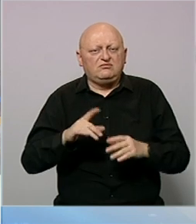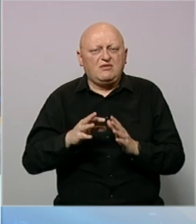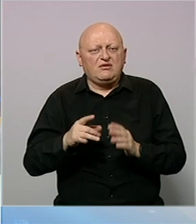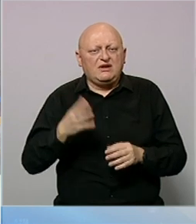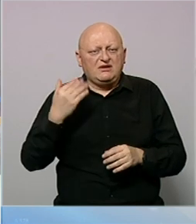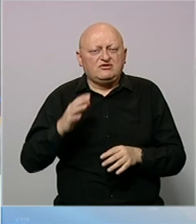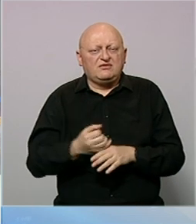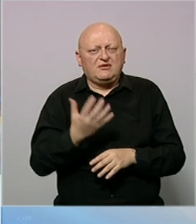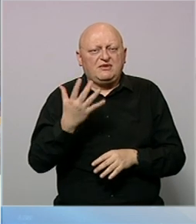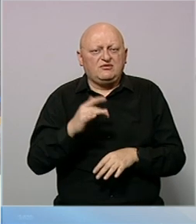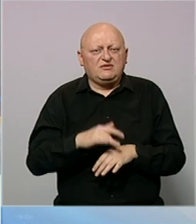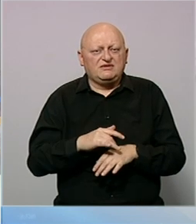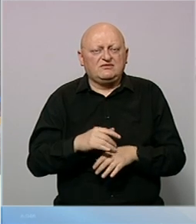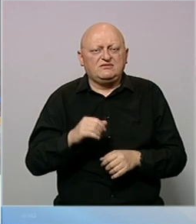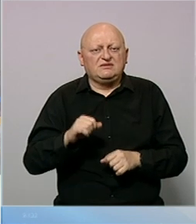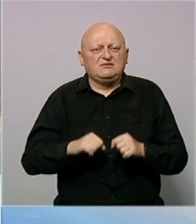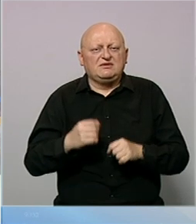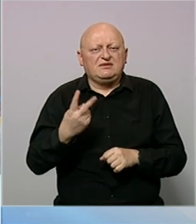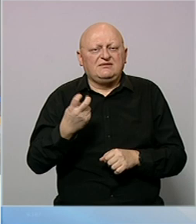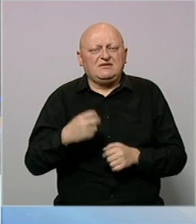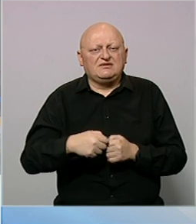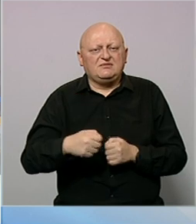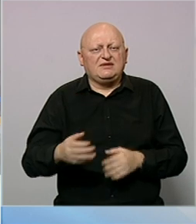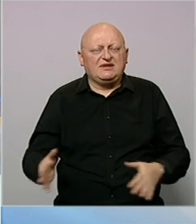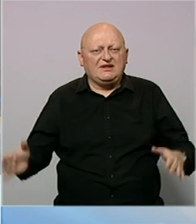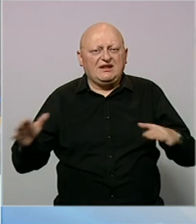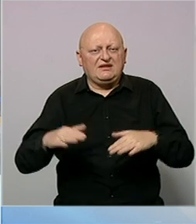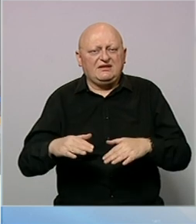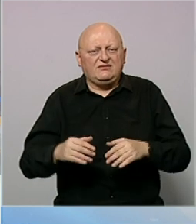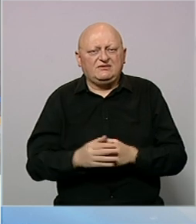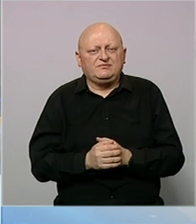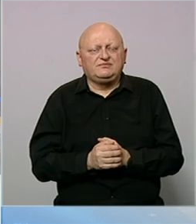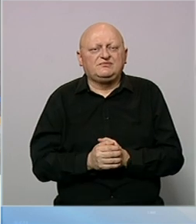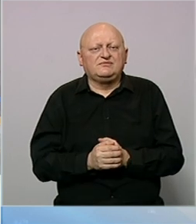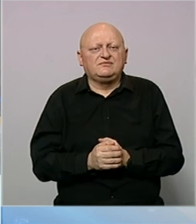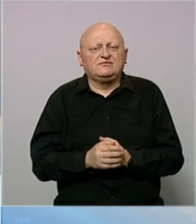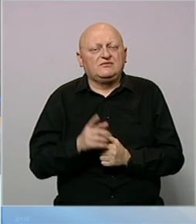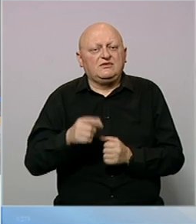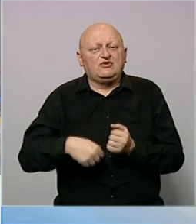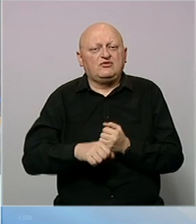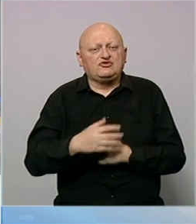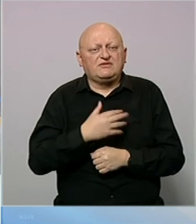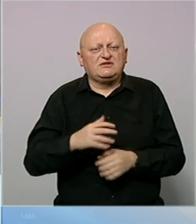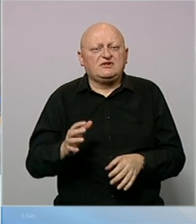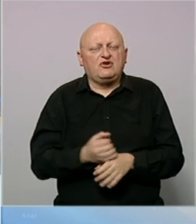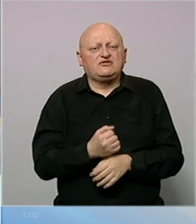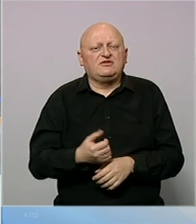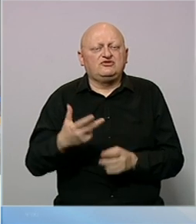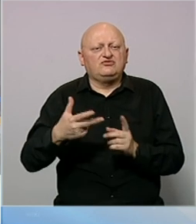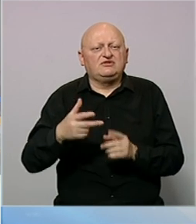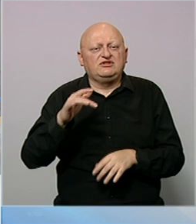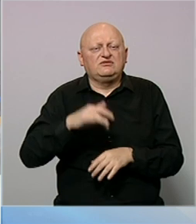u Melbourneu ranije osvojila peto mjesto discipline 200 metara delfin. A nogometaši Hrvatske